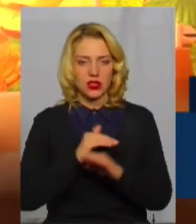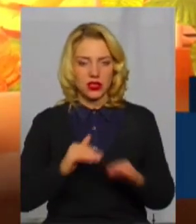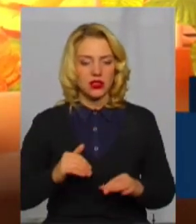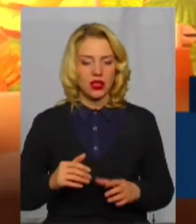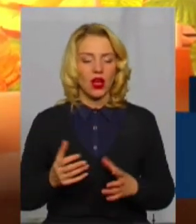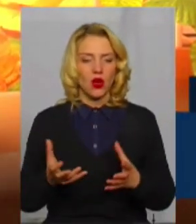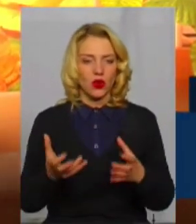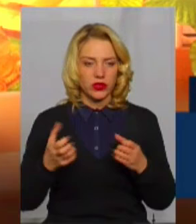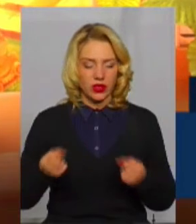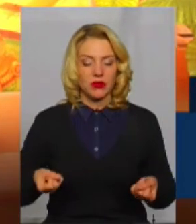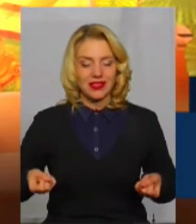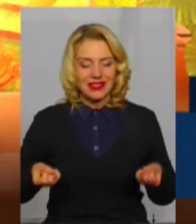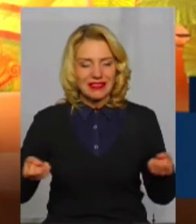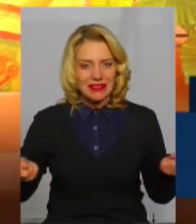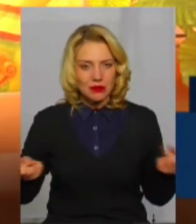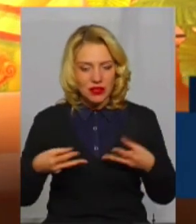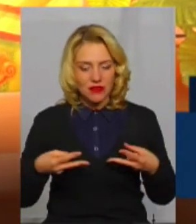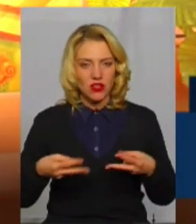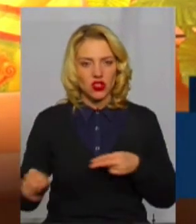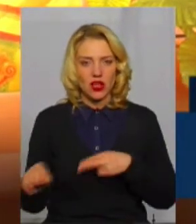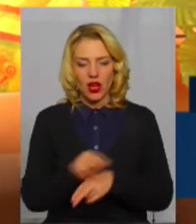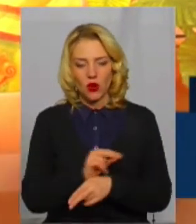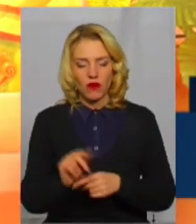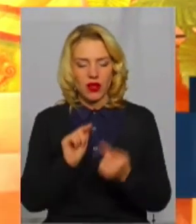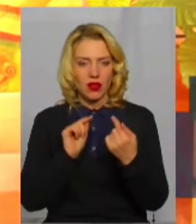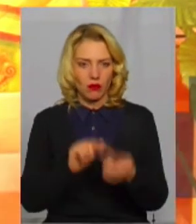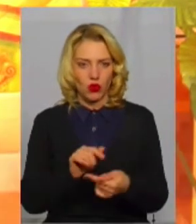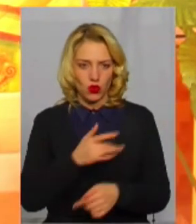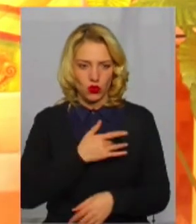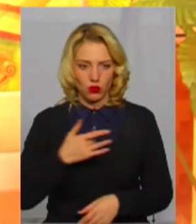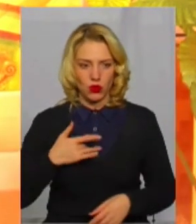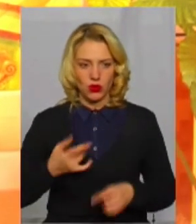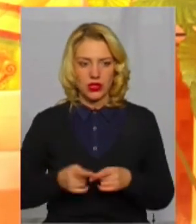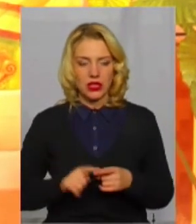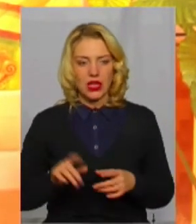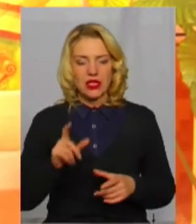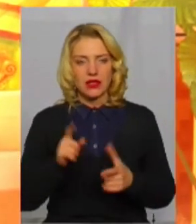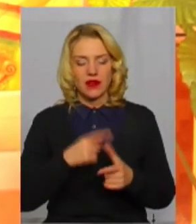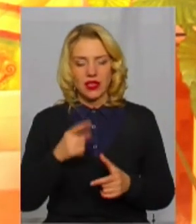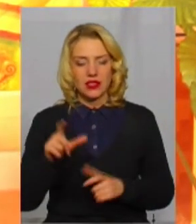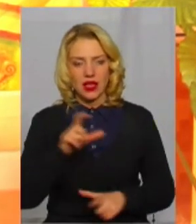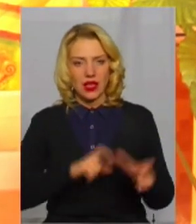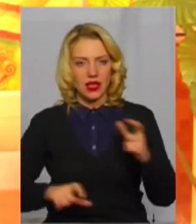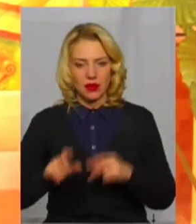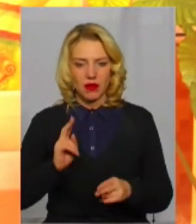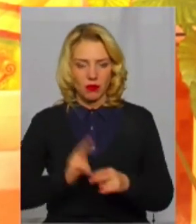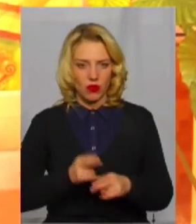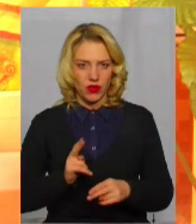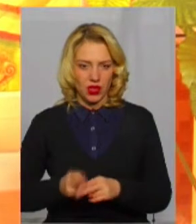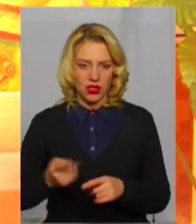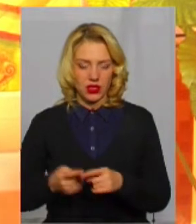специфічне лікування проти туберкульозу. Це називається хіміопрофілактика. Це діти